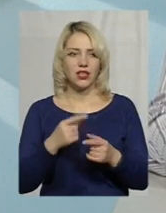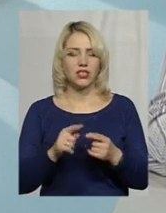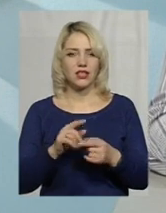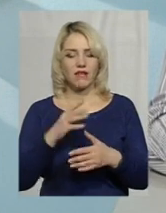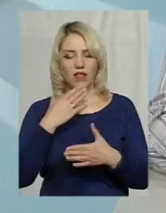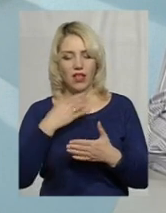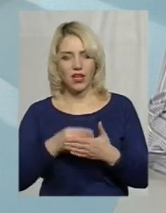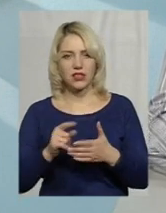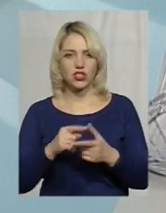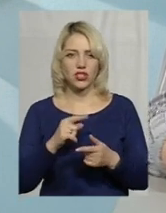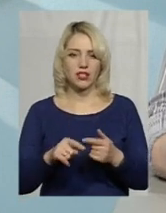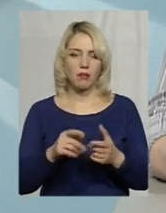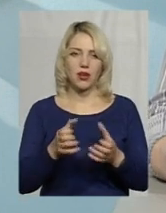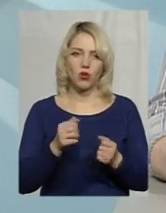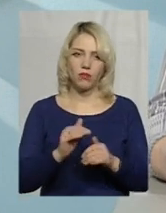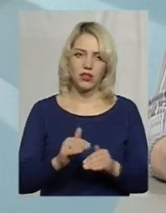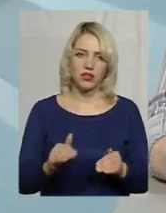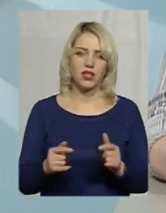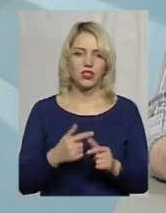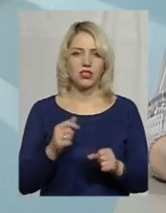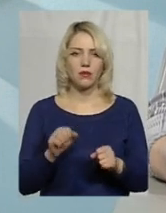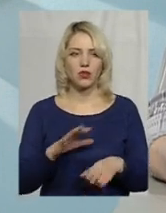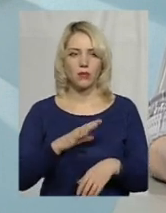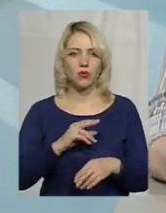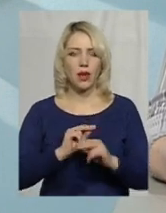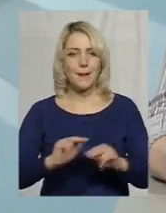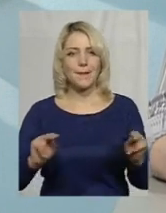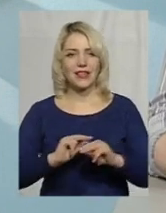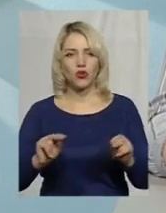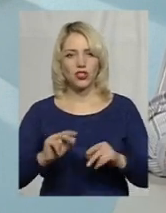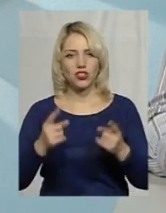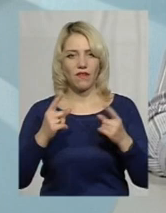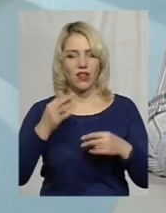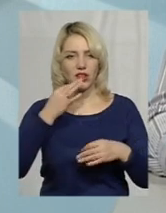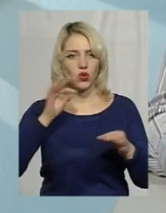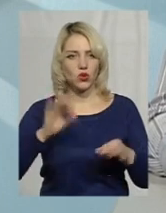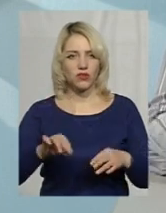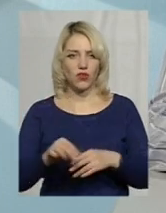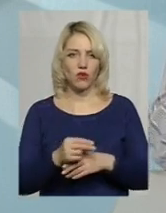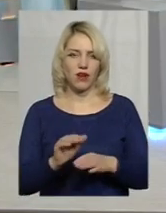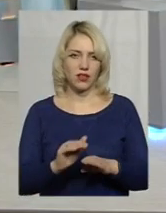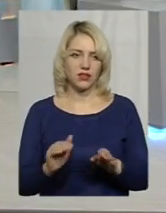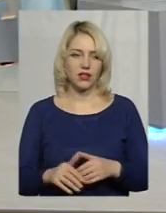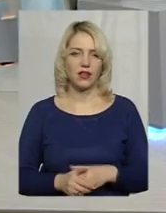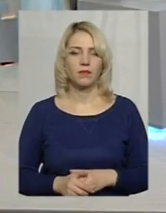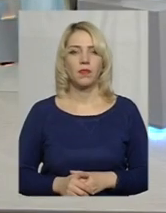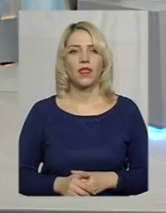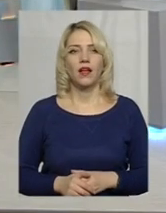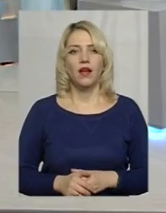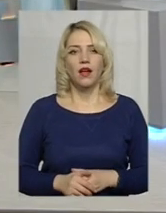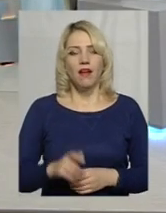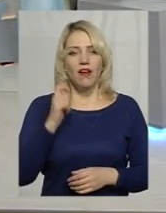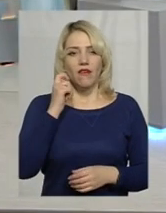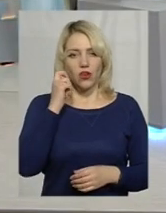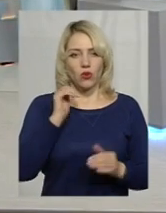прийомних дітей, чи це, можливо, педагогічний великий досвід виховання дітей. Вікові обмеження є?